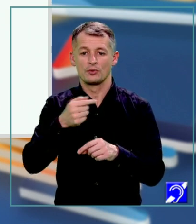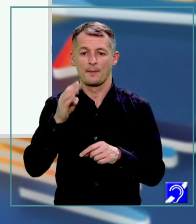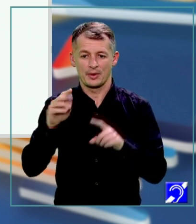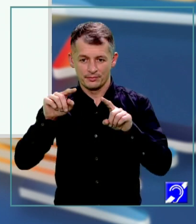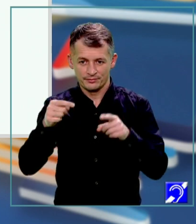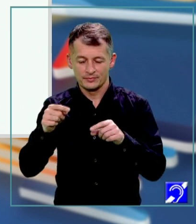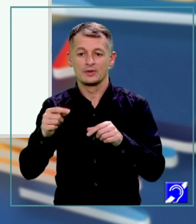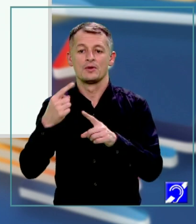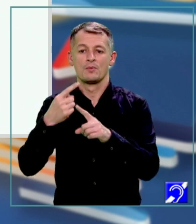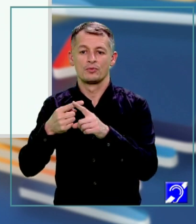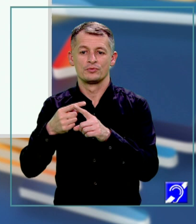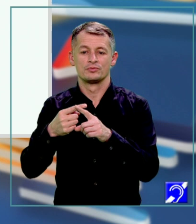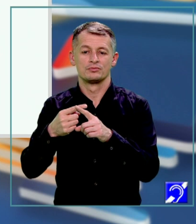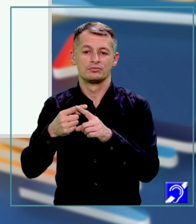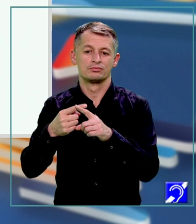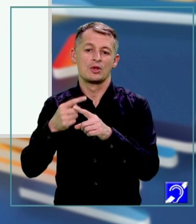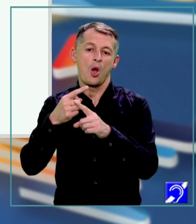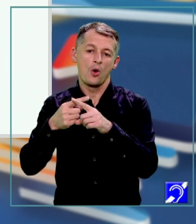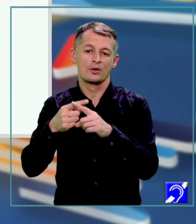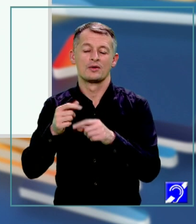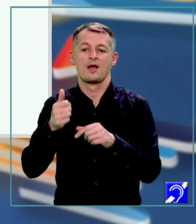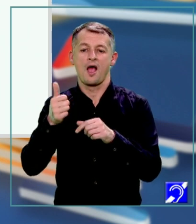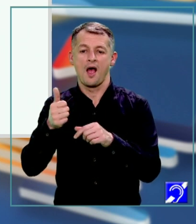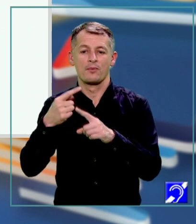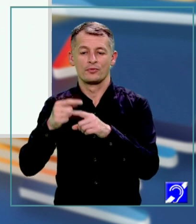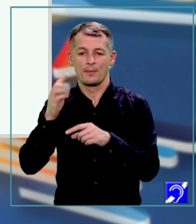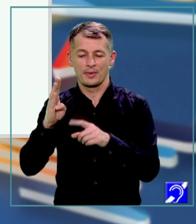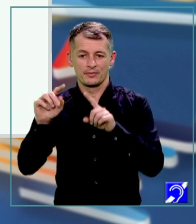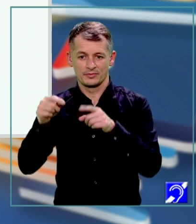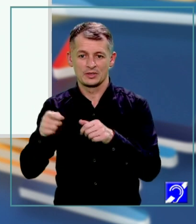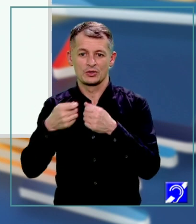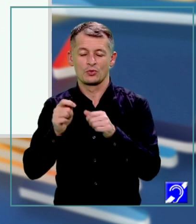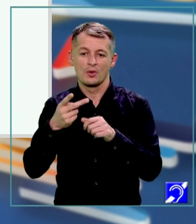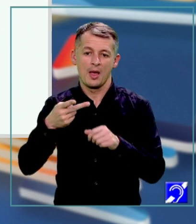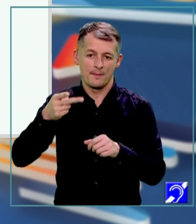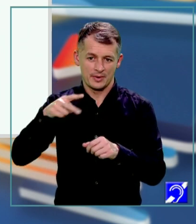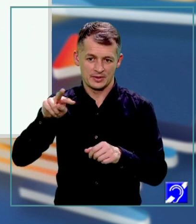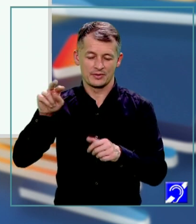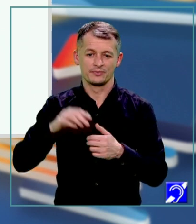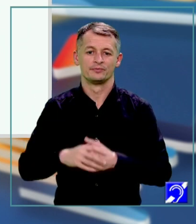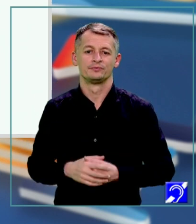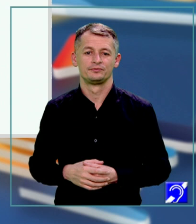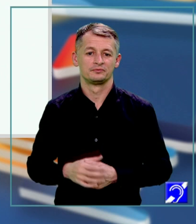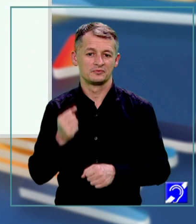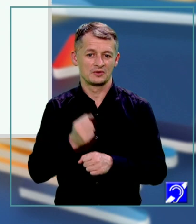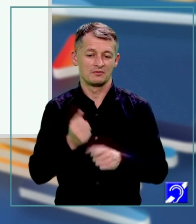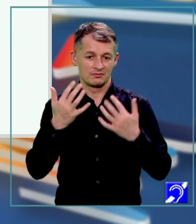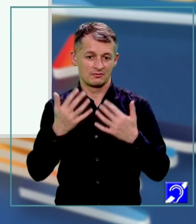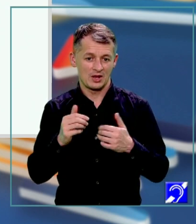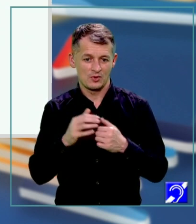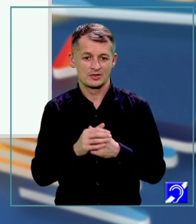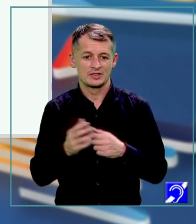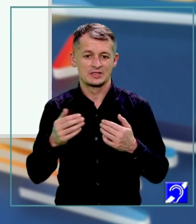la a doua minus 2 la a doua și ultimul termen minus 4x pătrat. Vom efectua calculele și desfacem